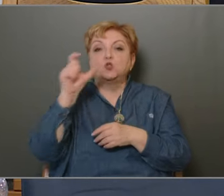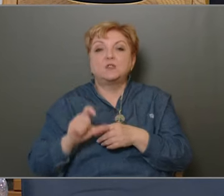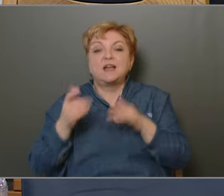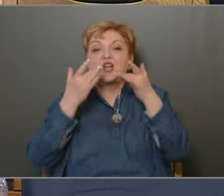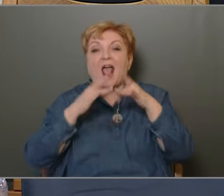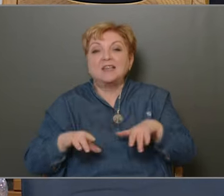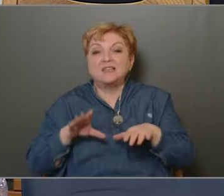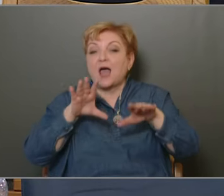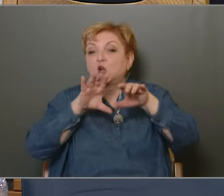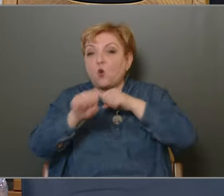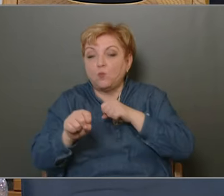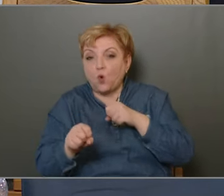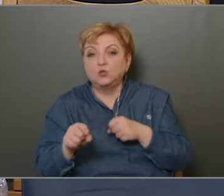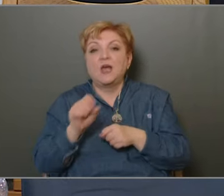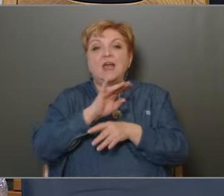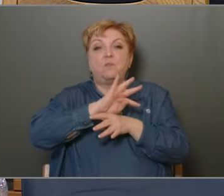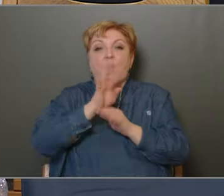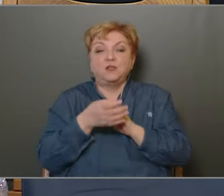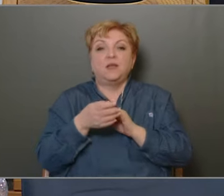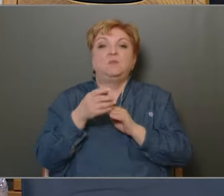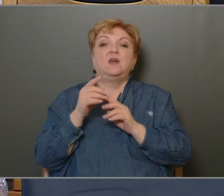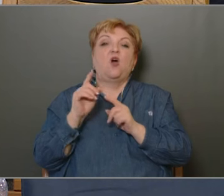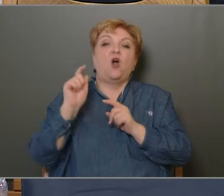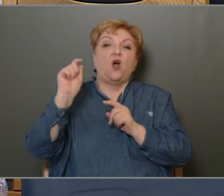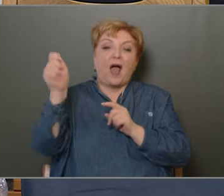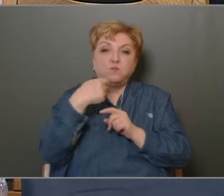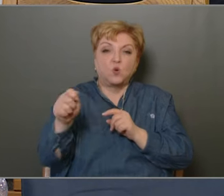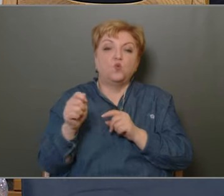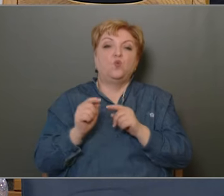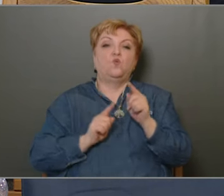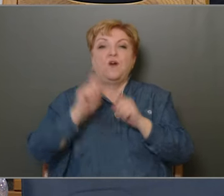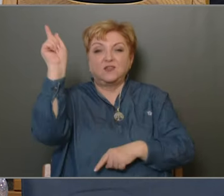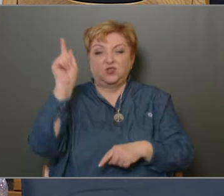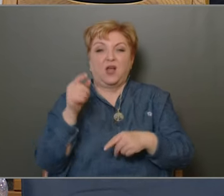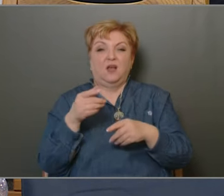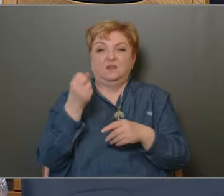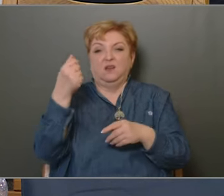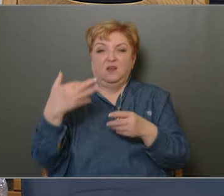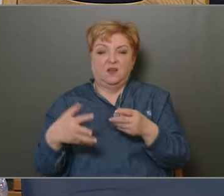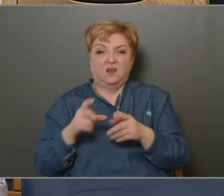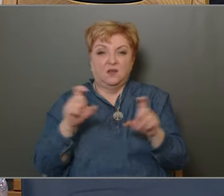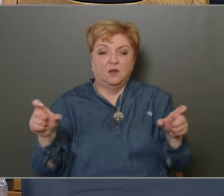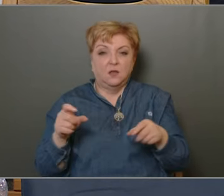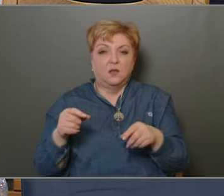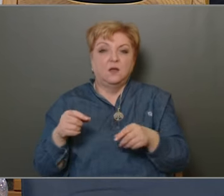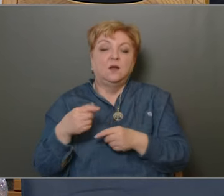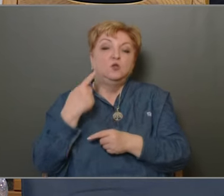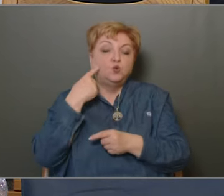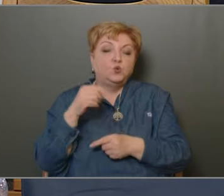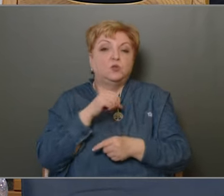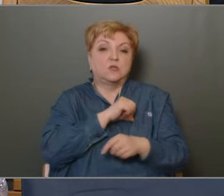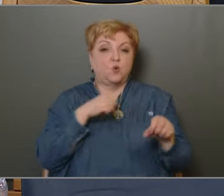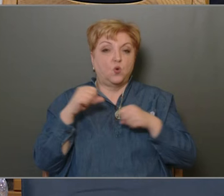infláció, a válság, a pandémia, a háború, hiszen 923 millió forintot kellett, és tudott a 13-et